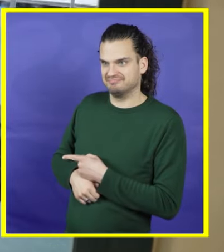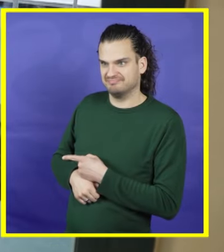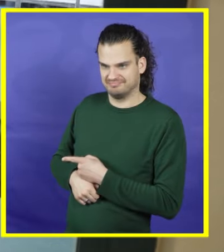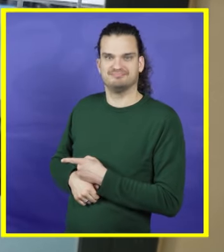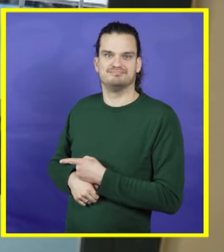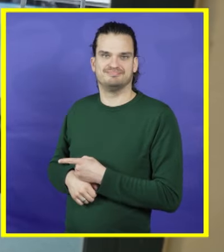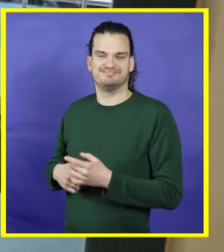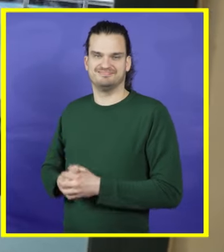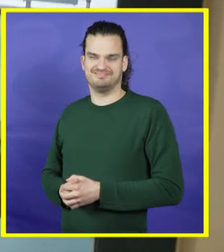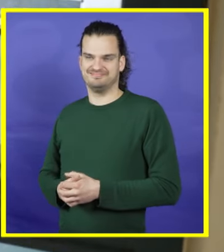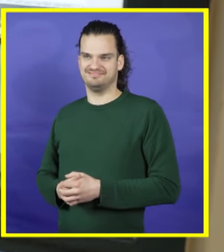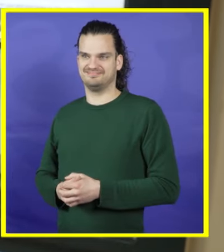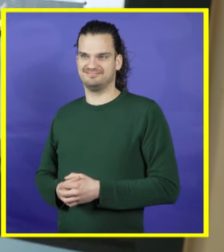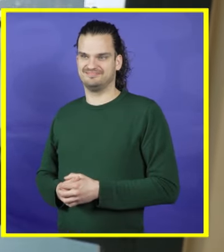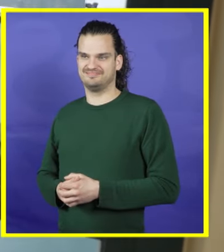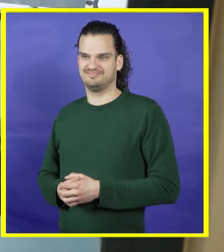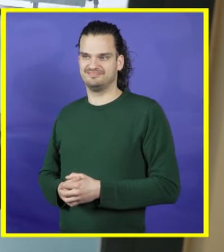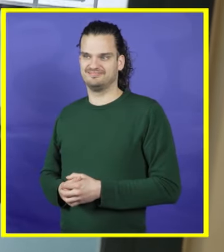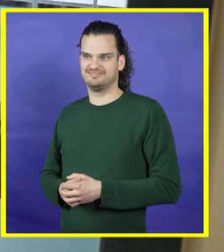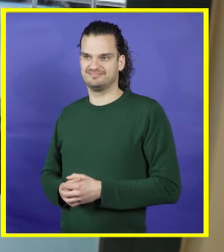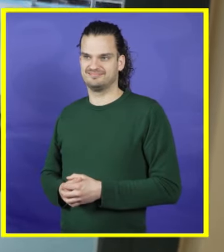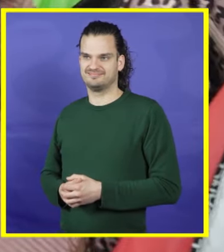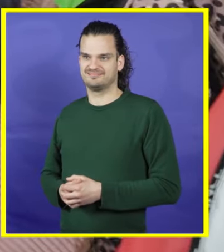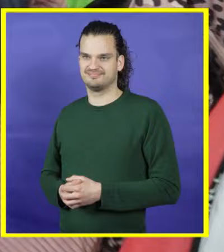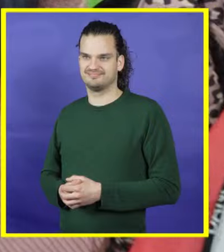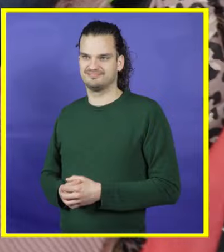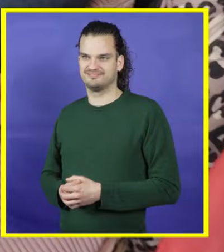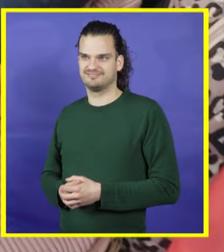Hoog. Eén, twee. Hoppa. Kom binnen.